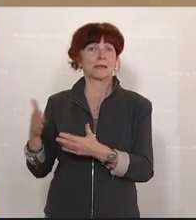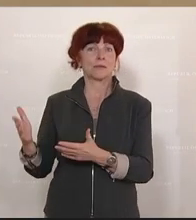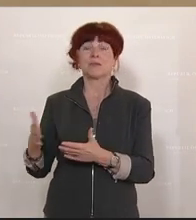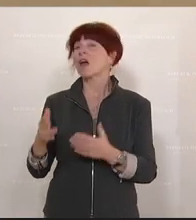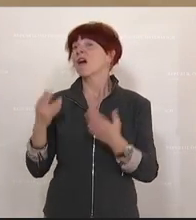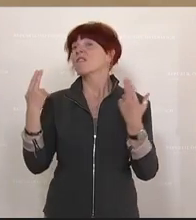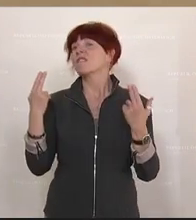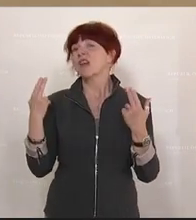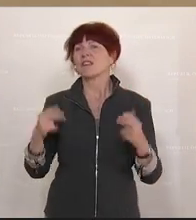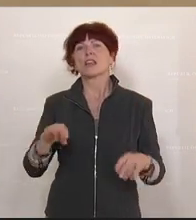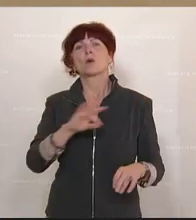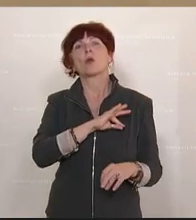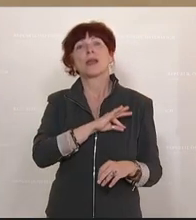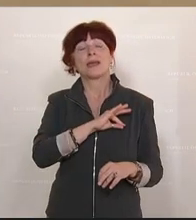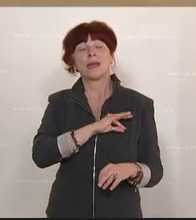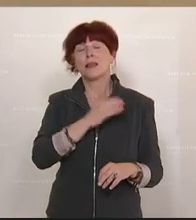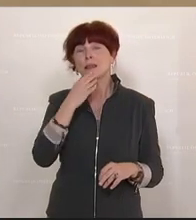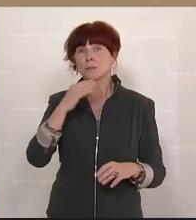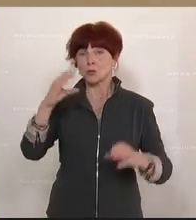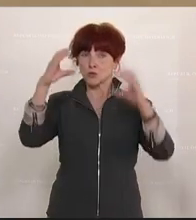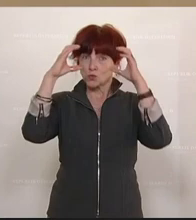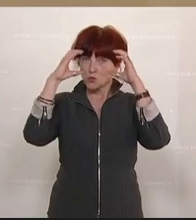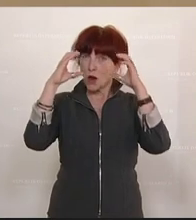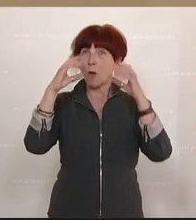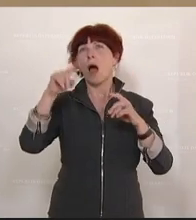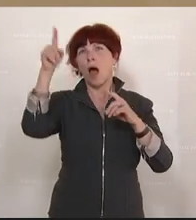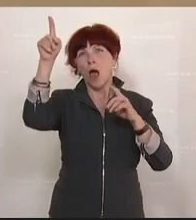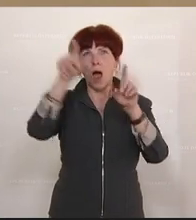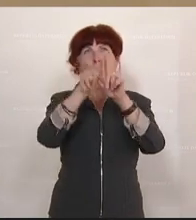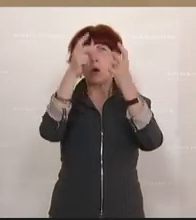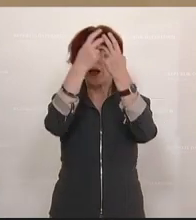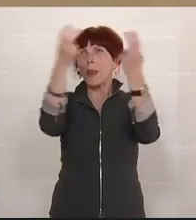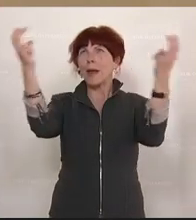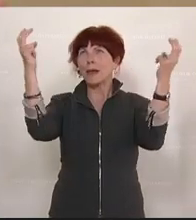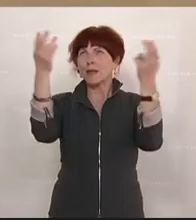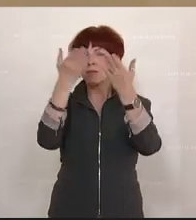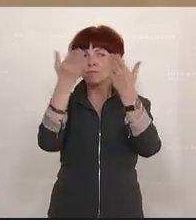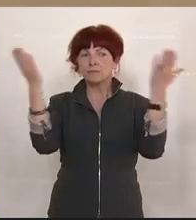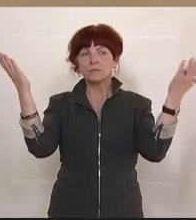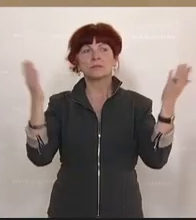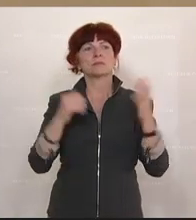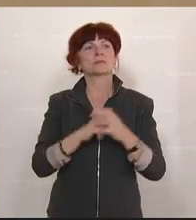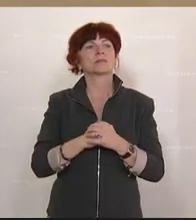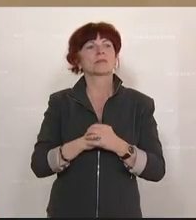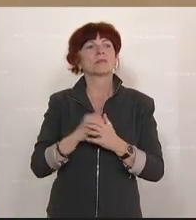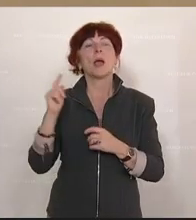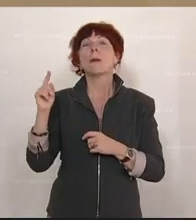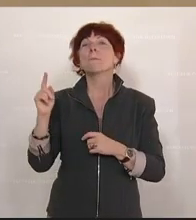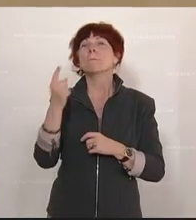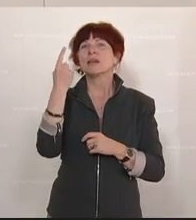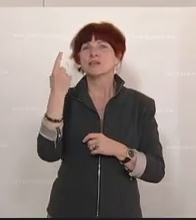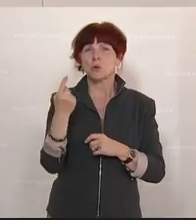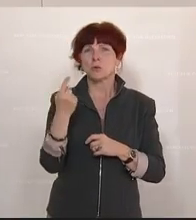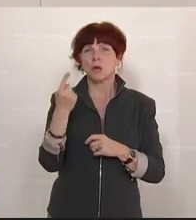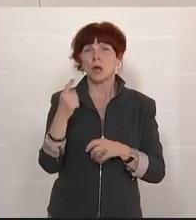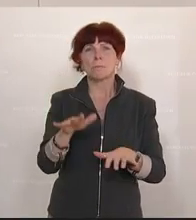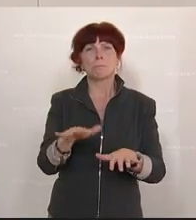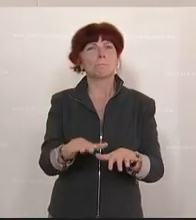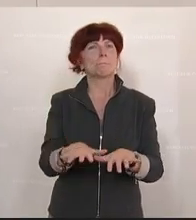und Zuseher, auch auf der Galerie, gerade auf der Galerie, das war jetzt eine besondere parlamentarische